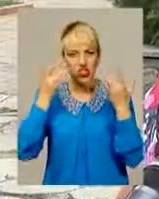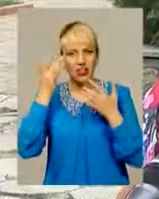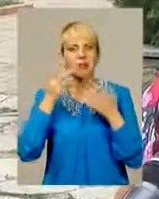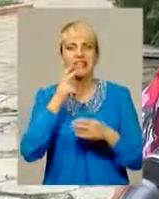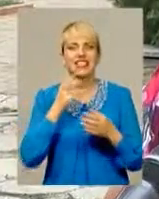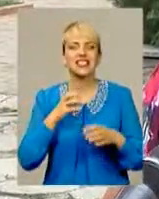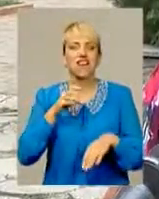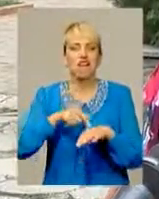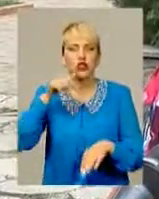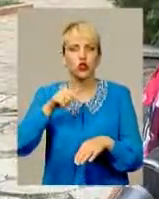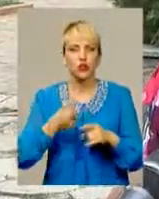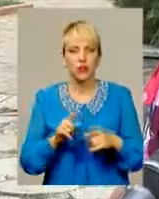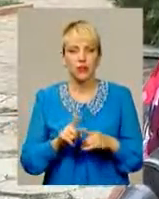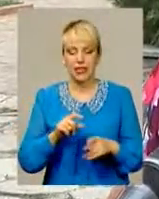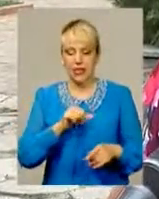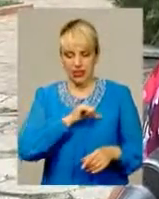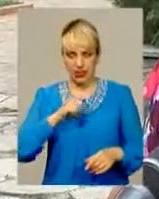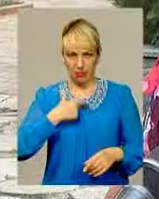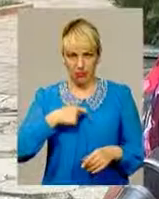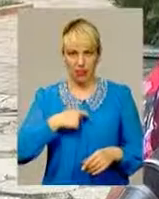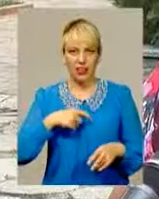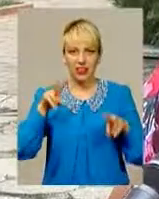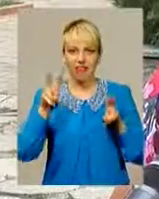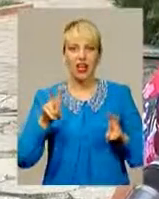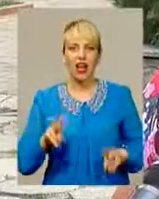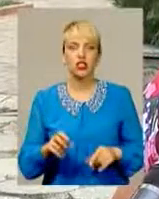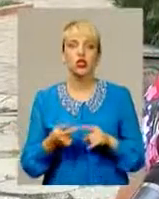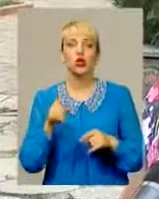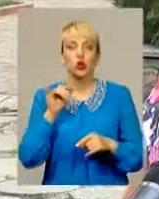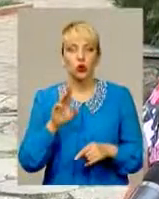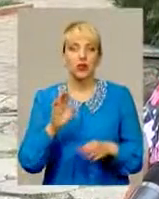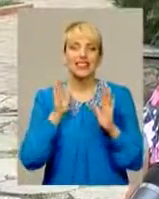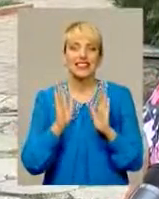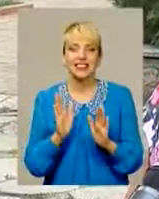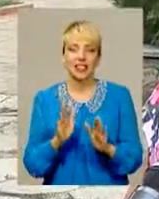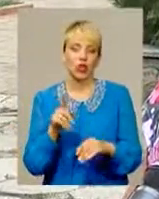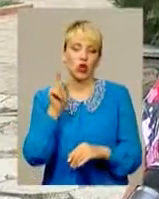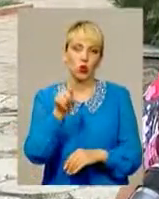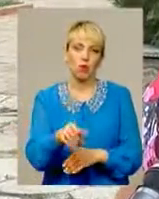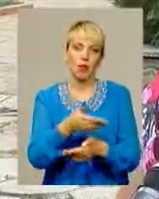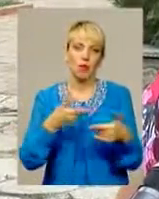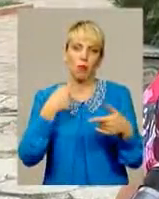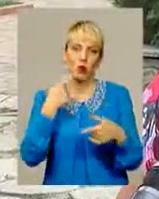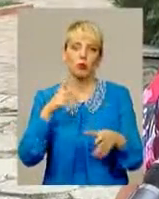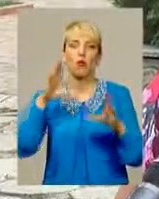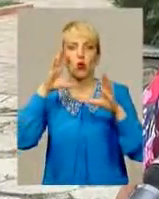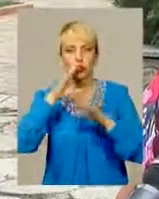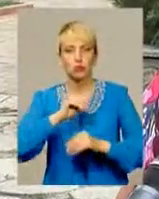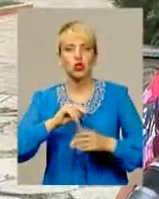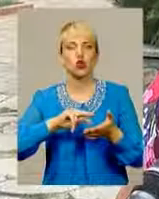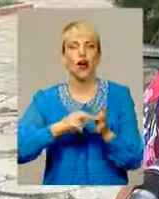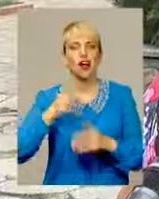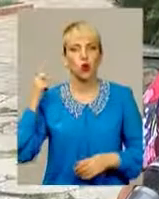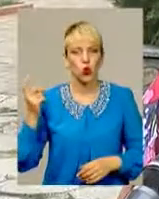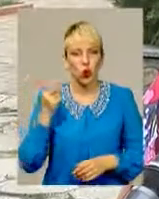самоідентифікацією у світі, тільки тоді ми можемо говорити і про успішну економіку, і про